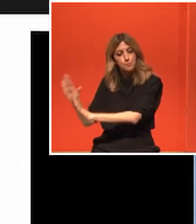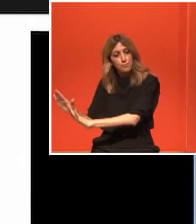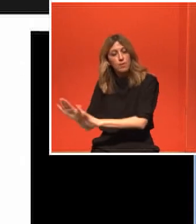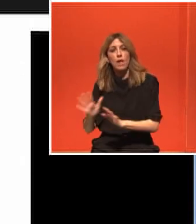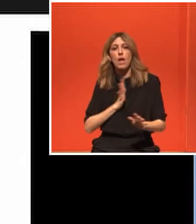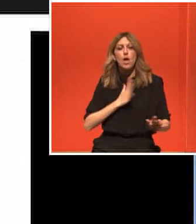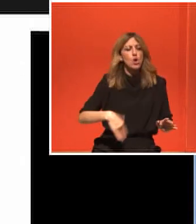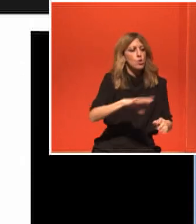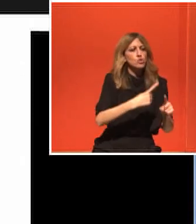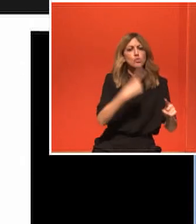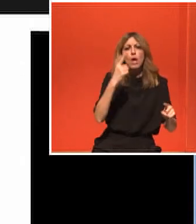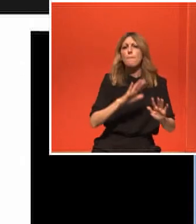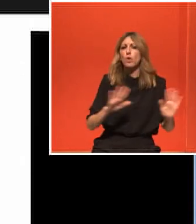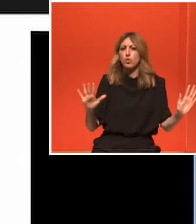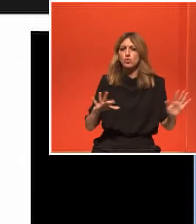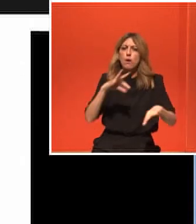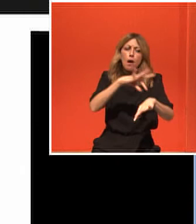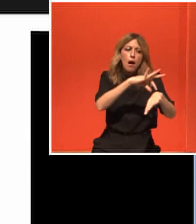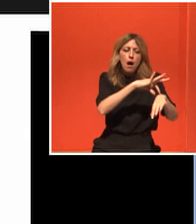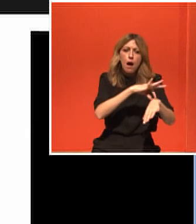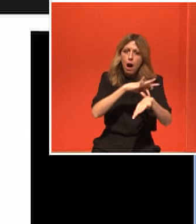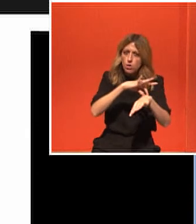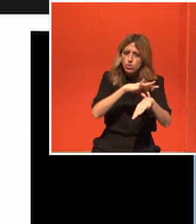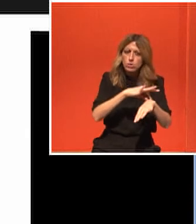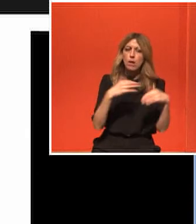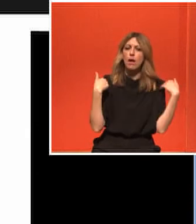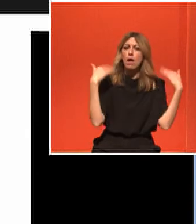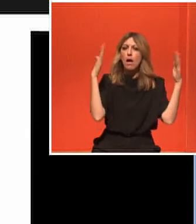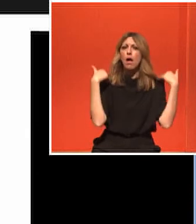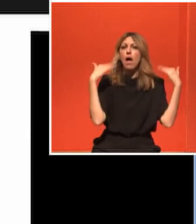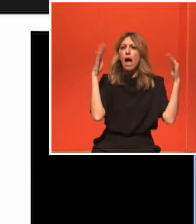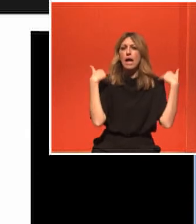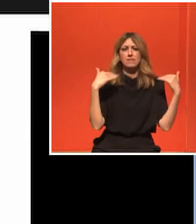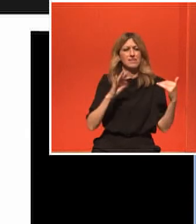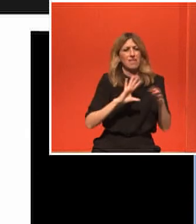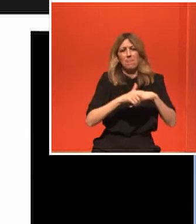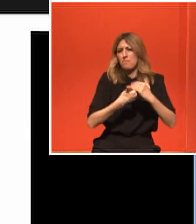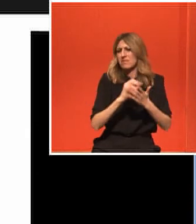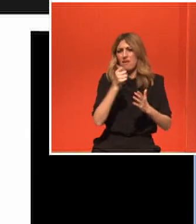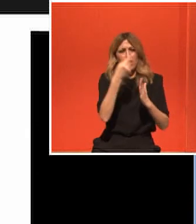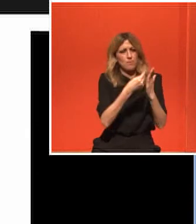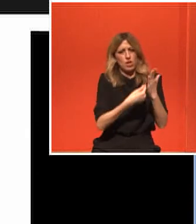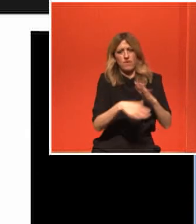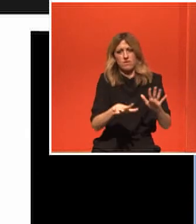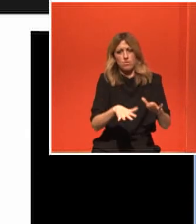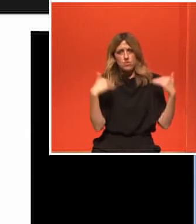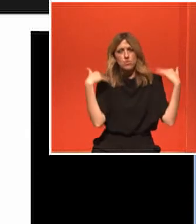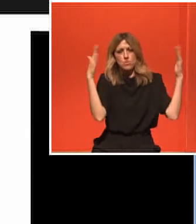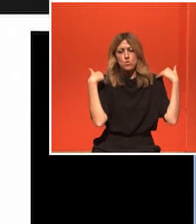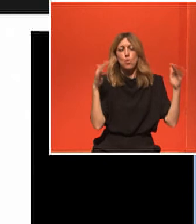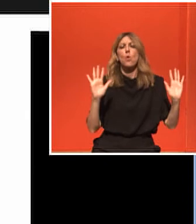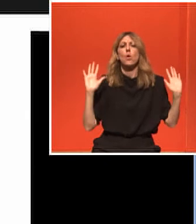οποίοι πάσχουν από να νόημψε, νόσημα, εμείς ψάχνουμε το comfort zone. Εδώ θέλουμε να τον ασκήσουμε.